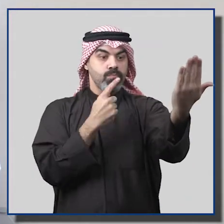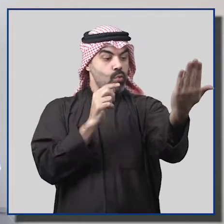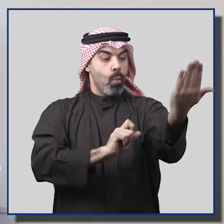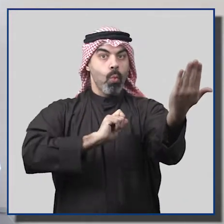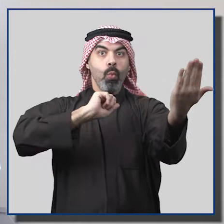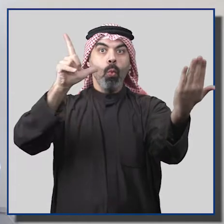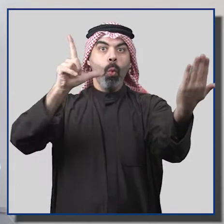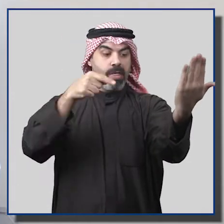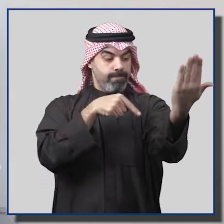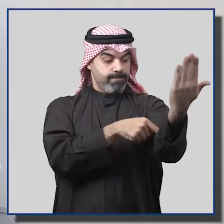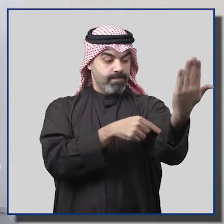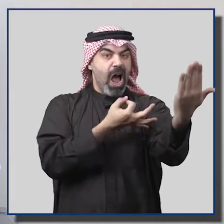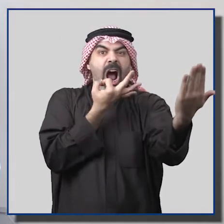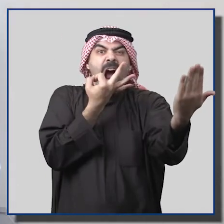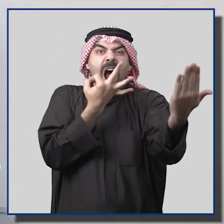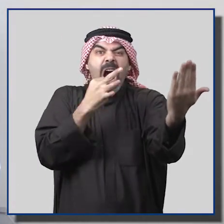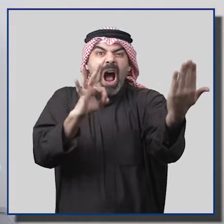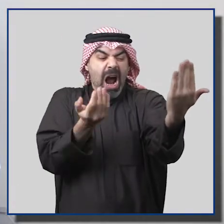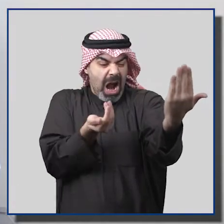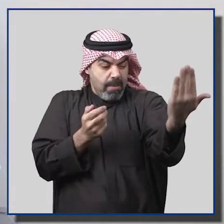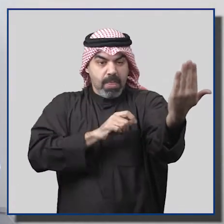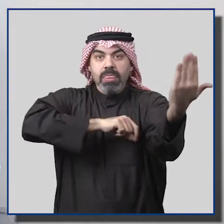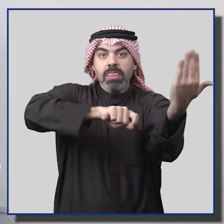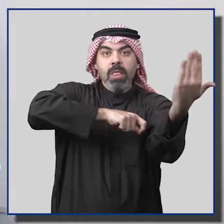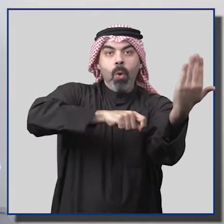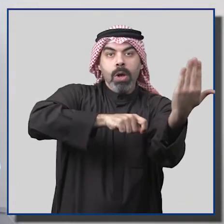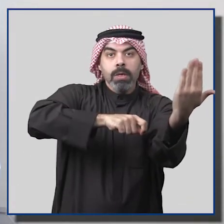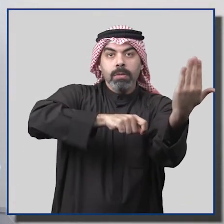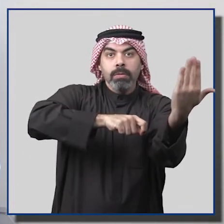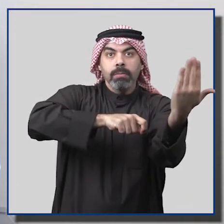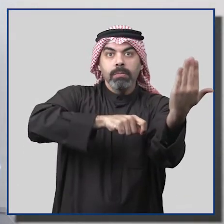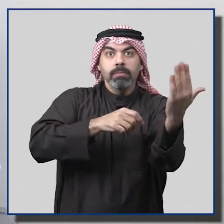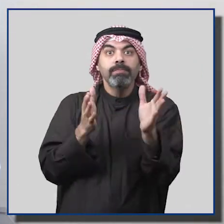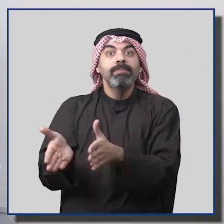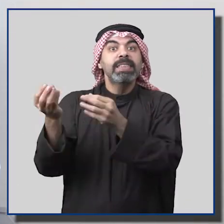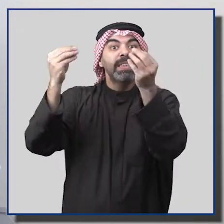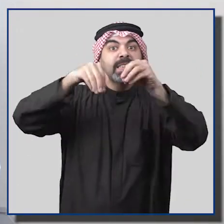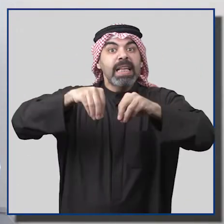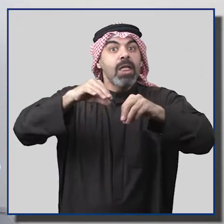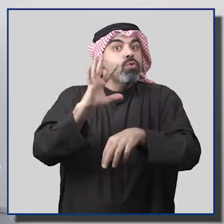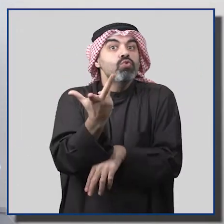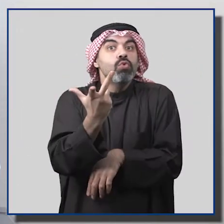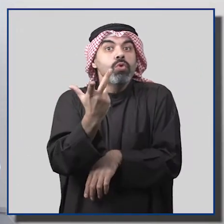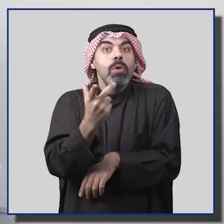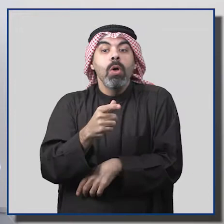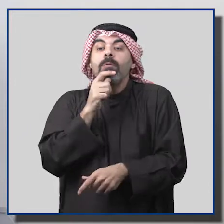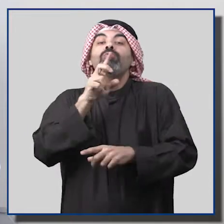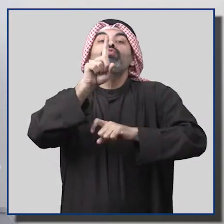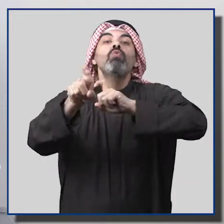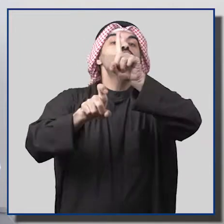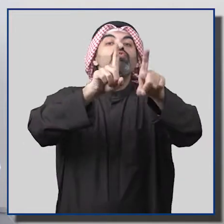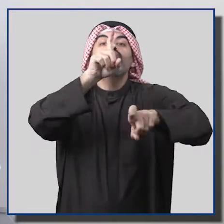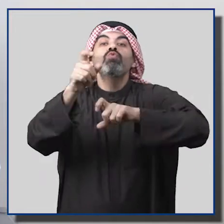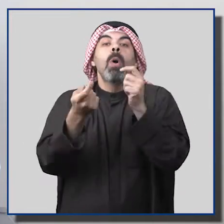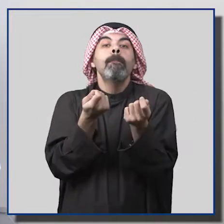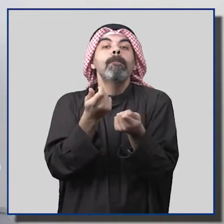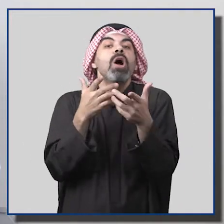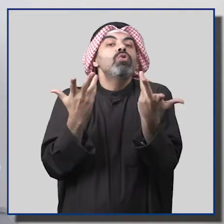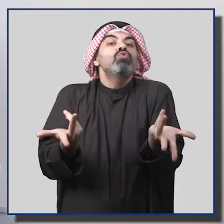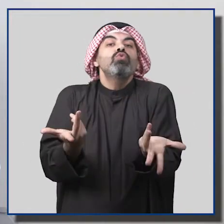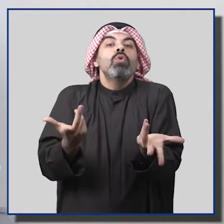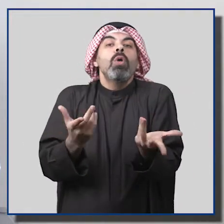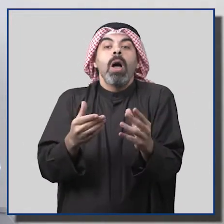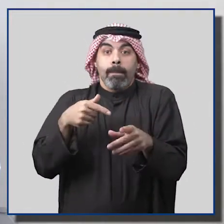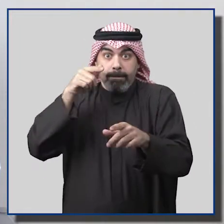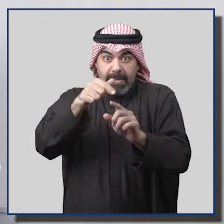واضحة وكاملة قبل التوقيع عليه إلى جانب المشورة المالية التي قدمها البنك